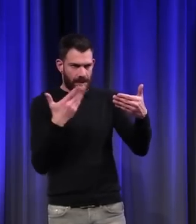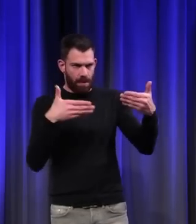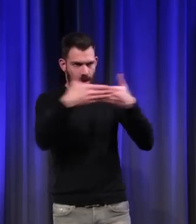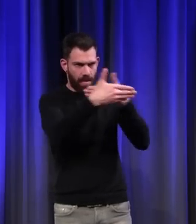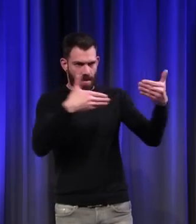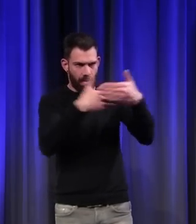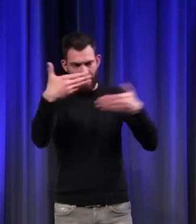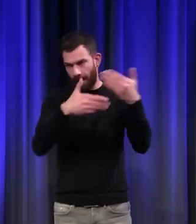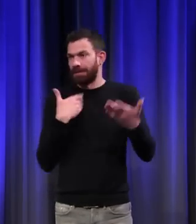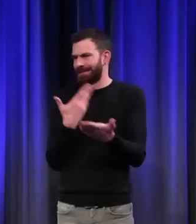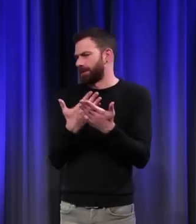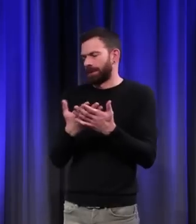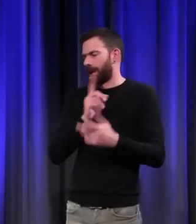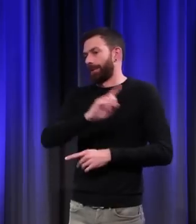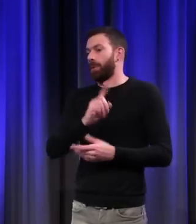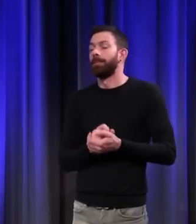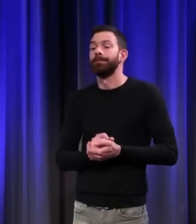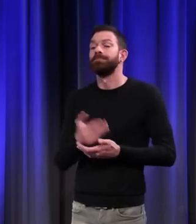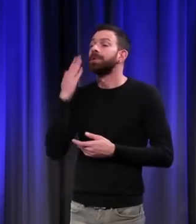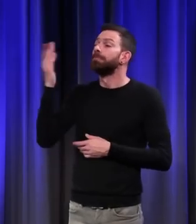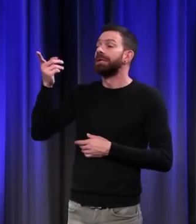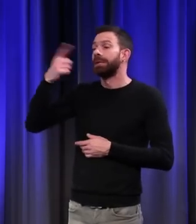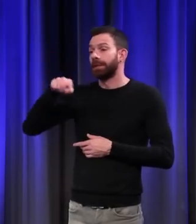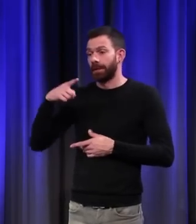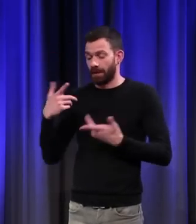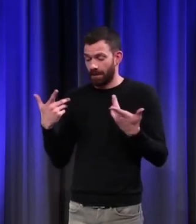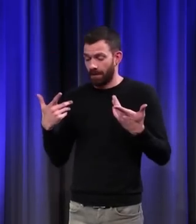portez sur vous une chemise blanche par-dessus